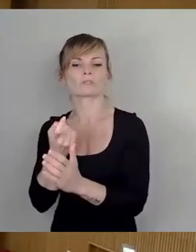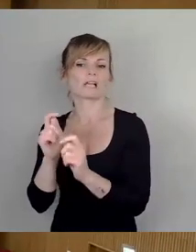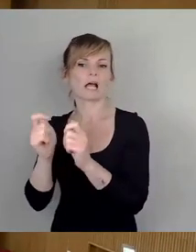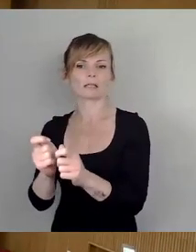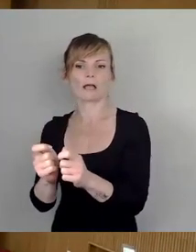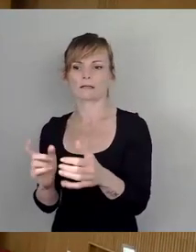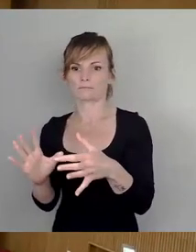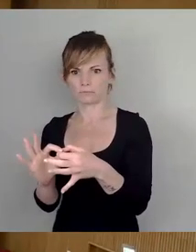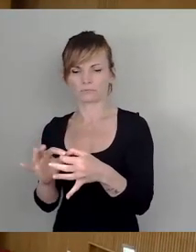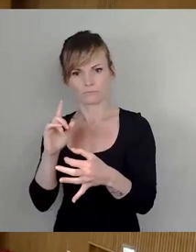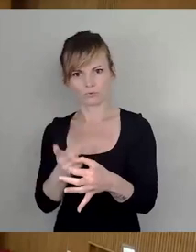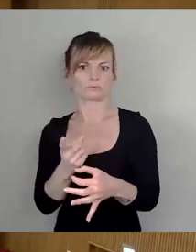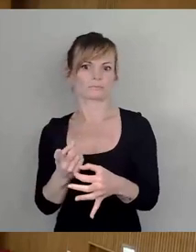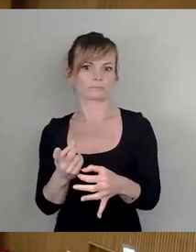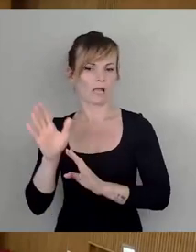abgestimmt werden.